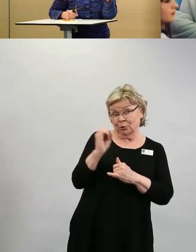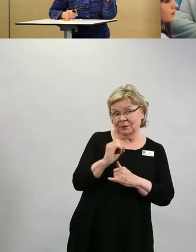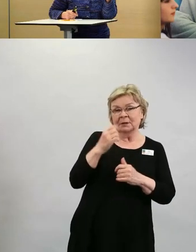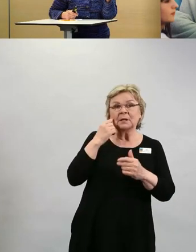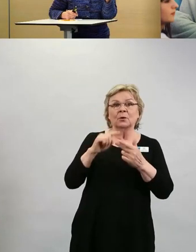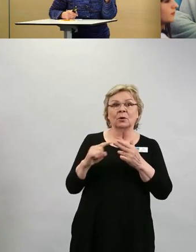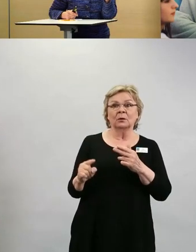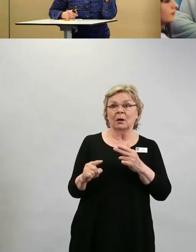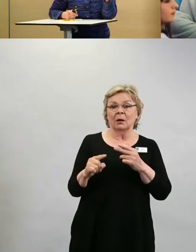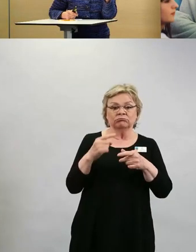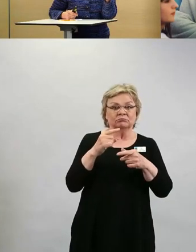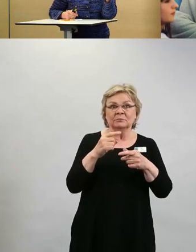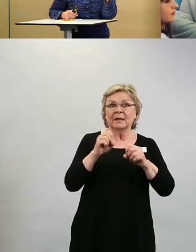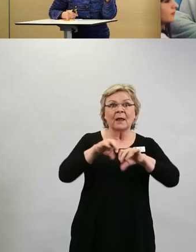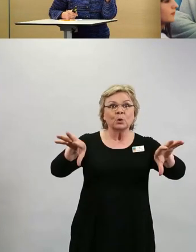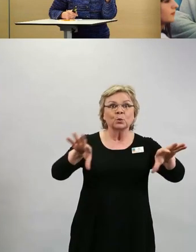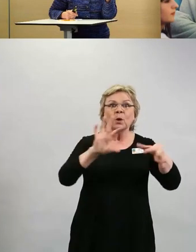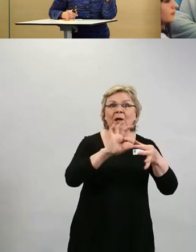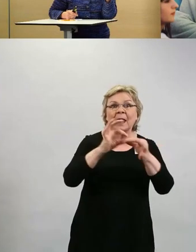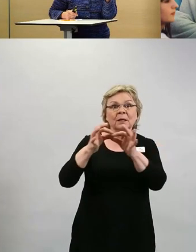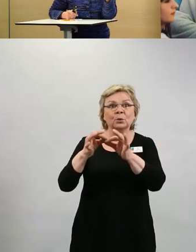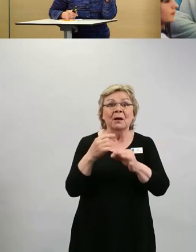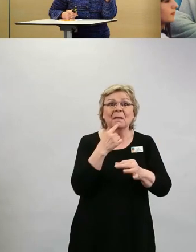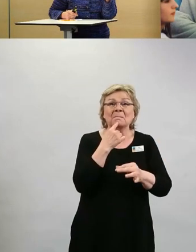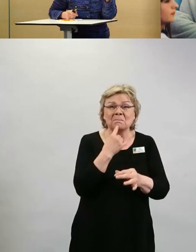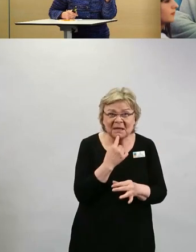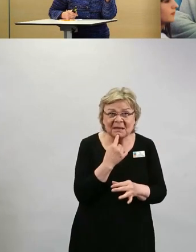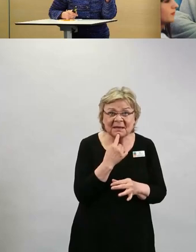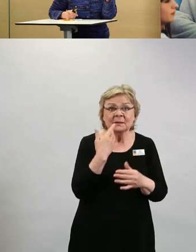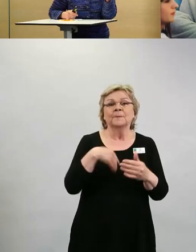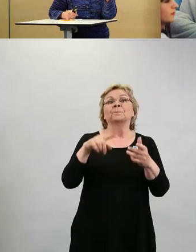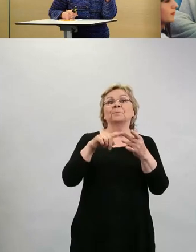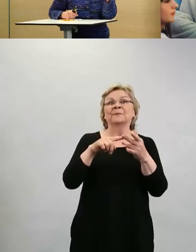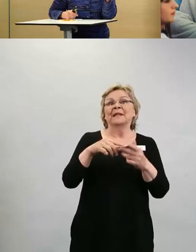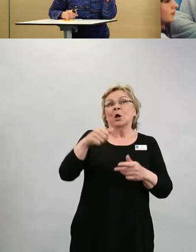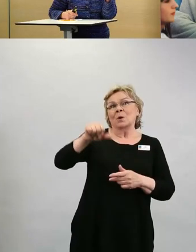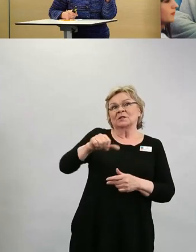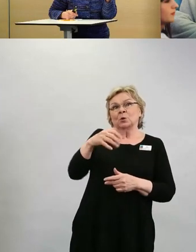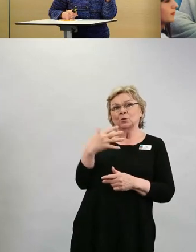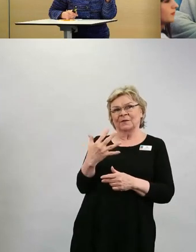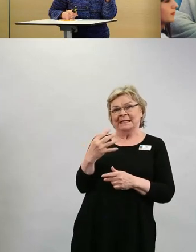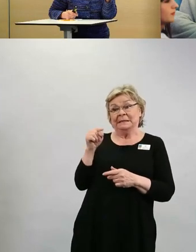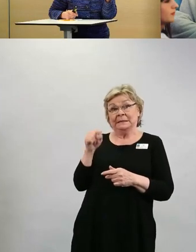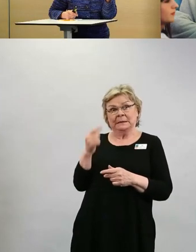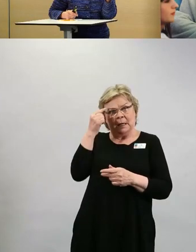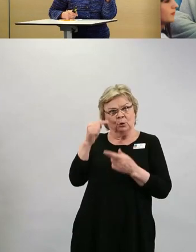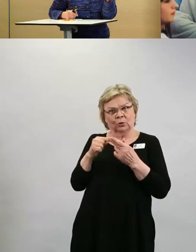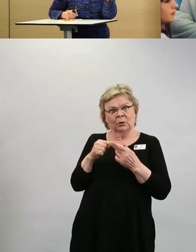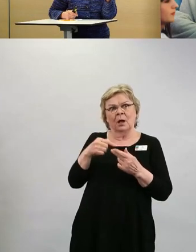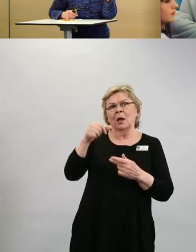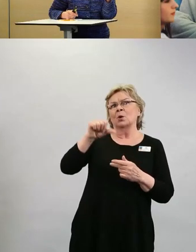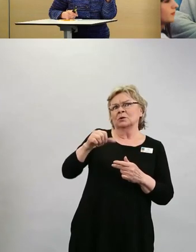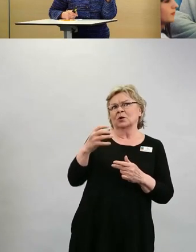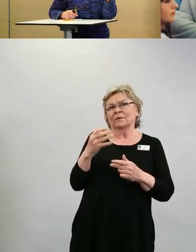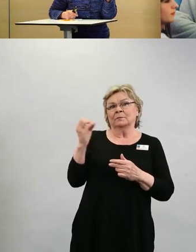hyvin vähän. Ja sitten 95 %, jota pidetään laumasuojan rajana, että rokotuskattavuuden Tuhkarokon osalta